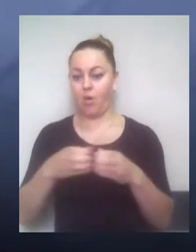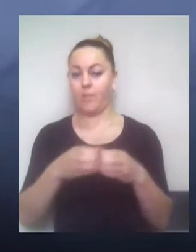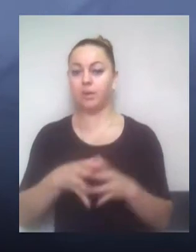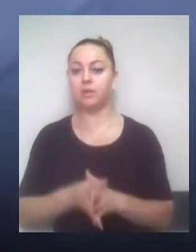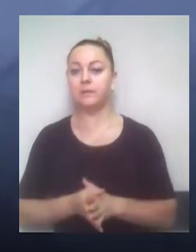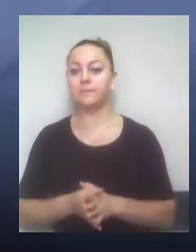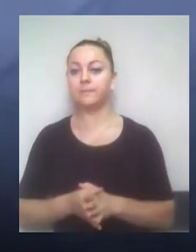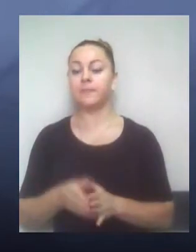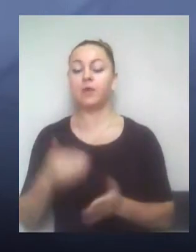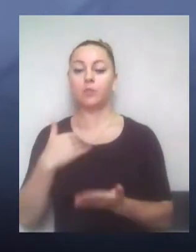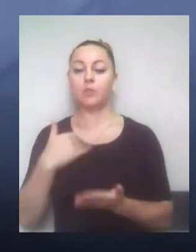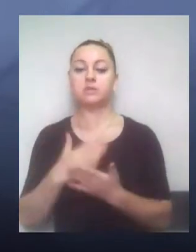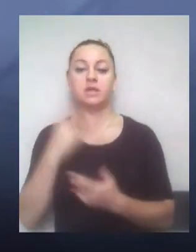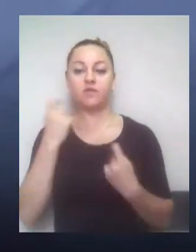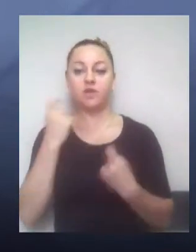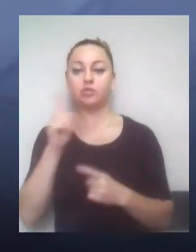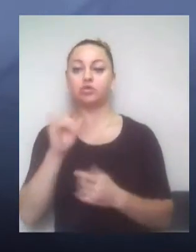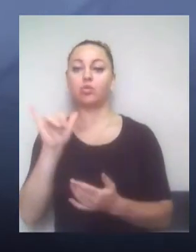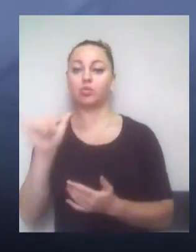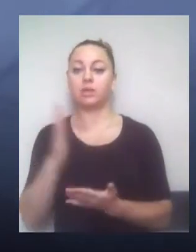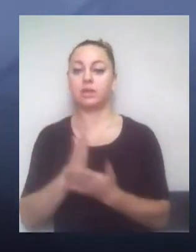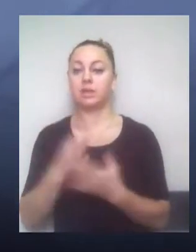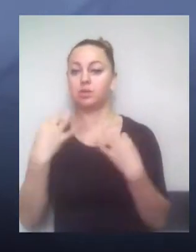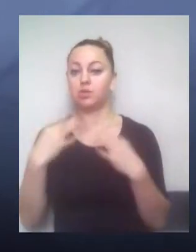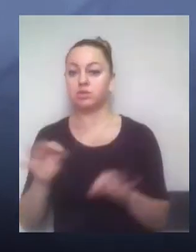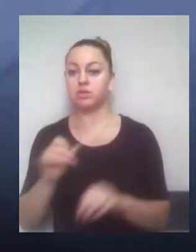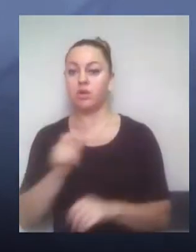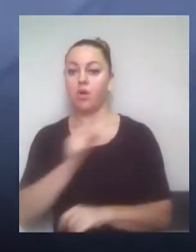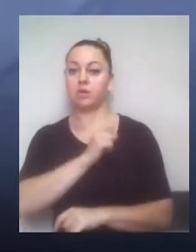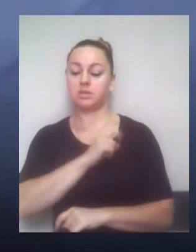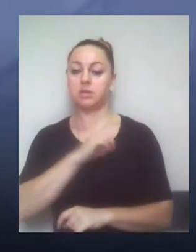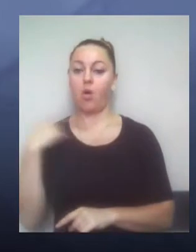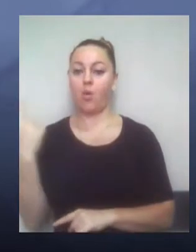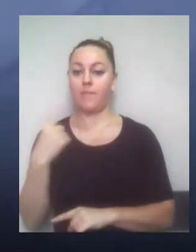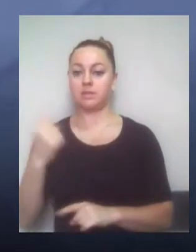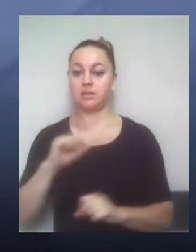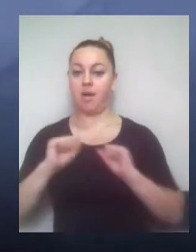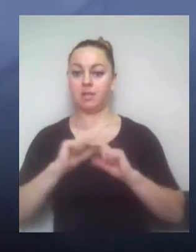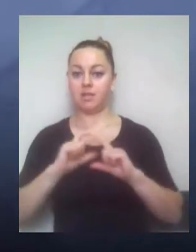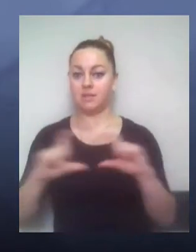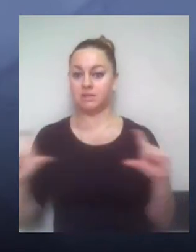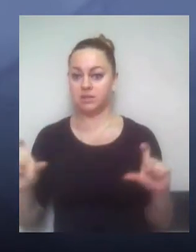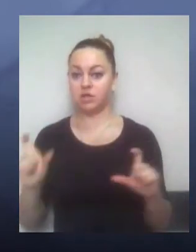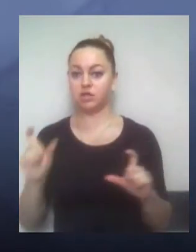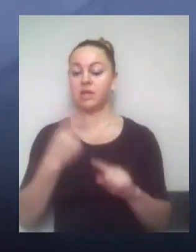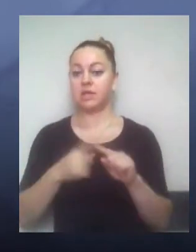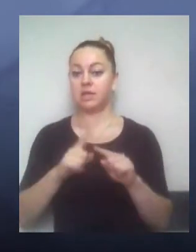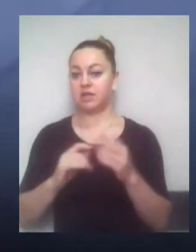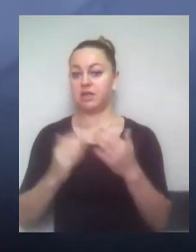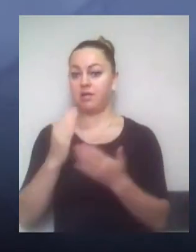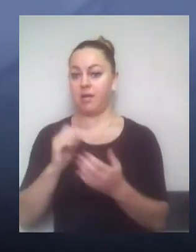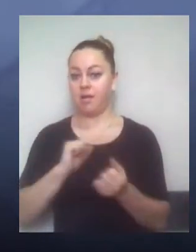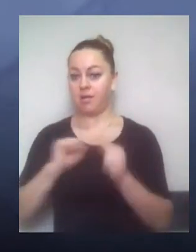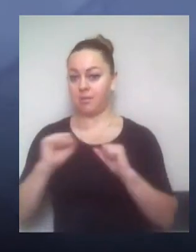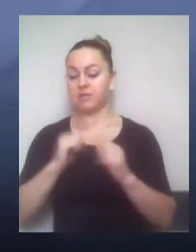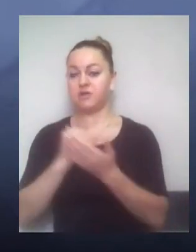інформацію, що нібито в них є дозволи з Одеської обласної адміністрації. І вони нібито є вищими, ніж за ці приписи міського